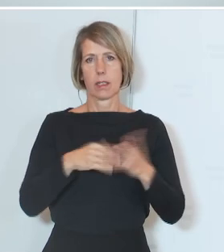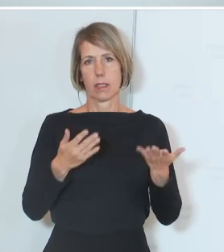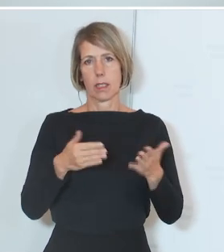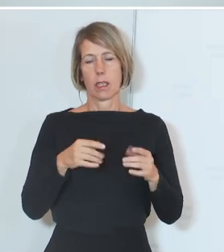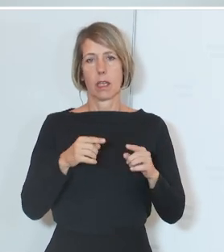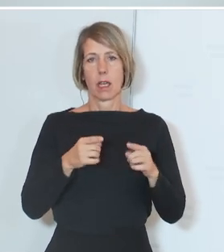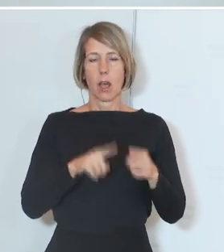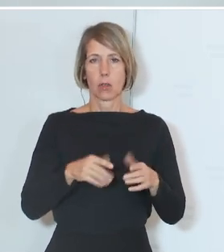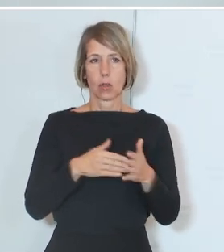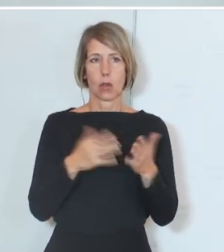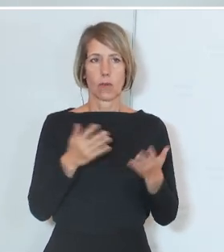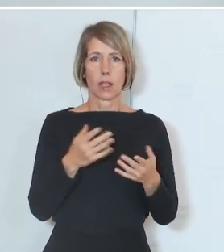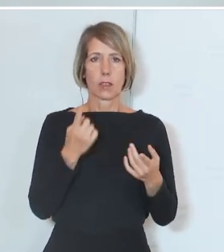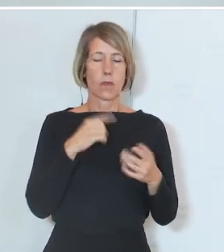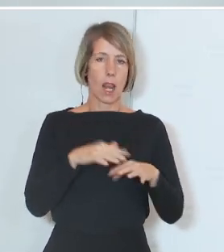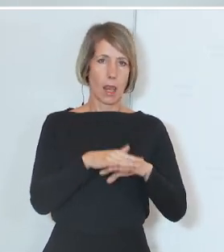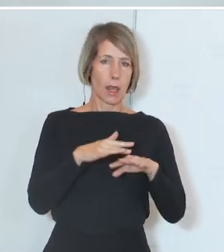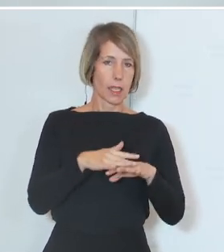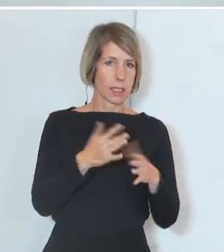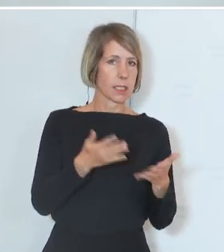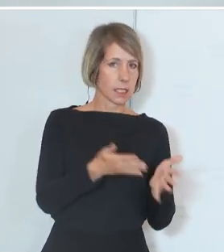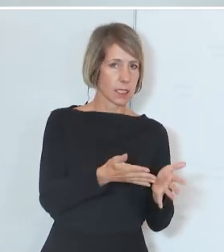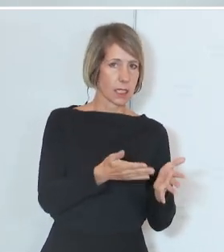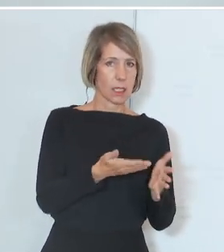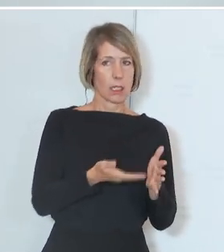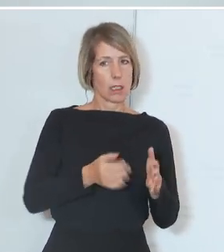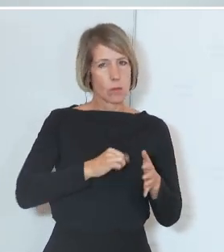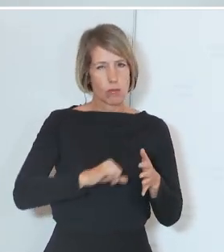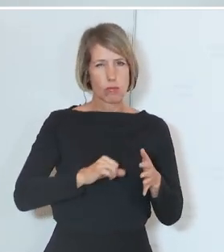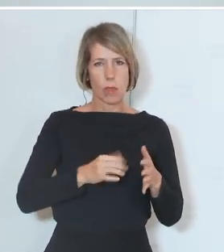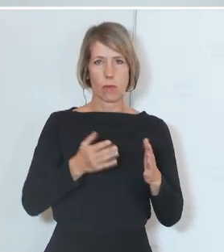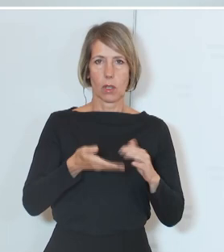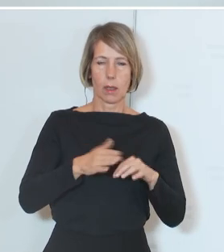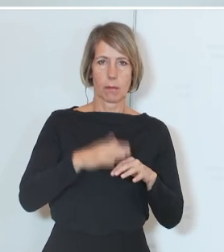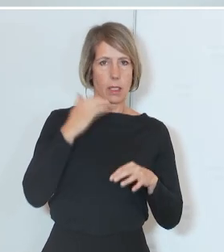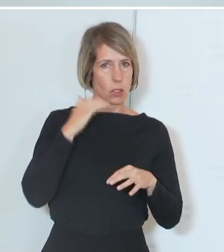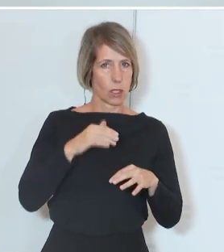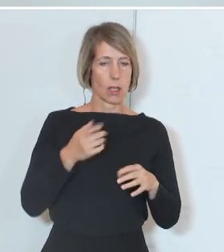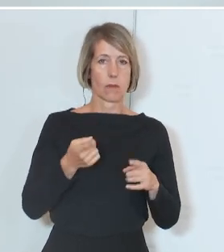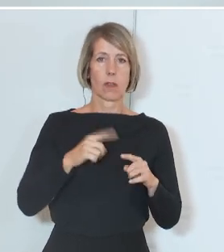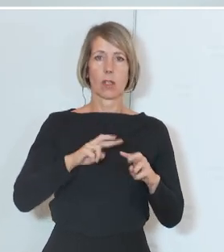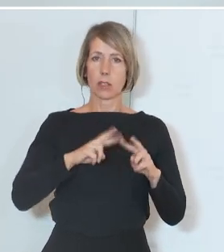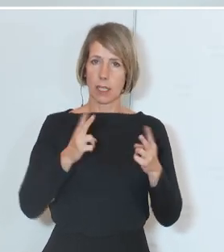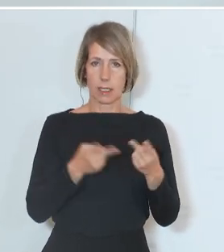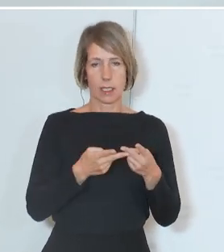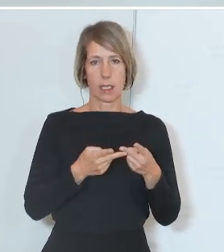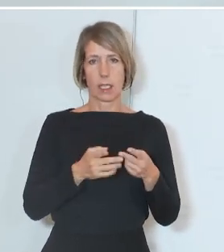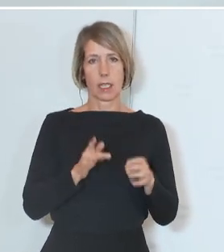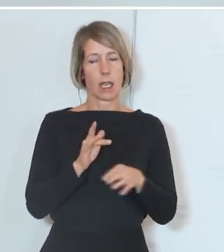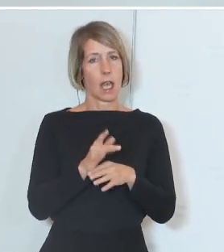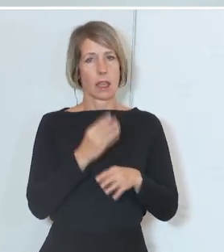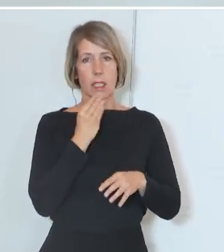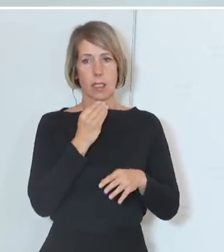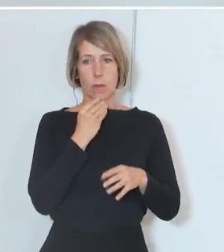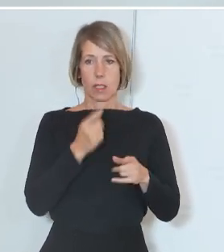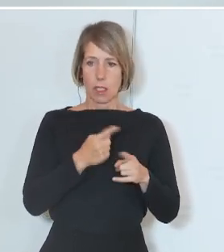auch durch das Netz deutlich befeuert wird, sodass aus allen Teilen der Erde Antisemitismus in